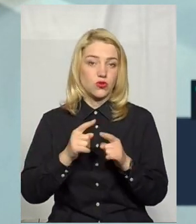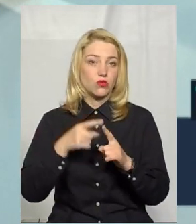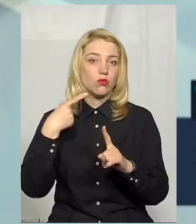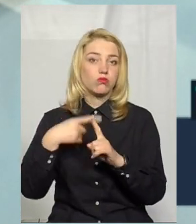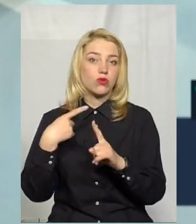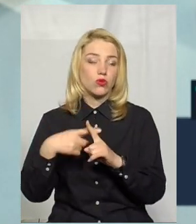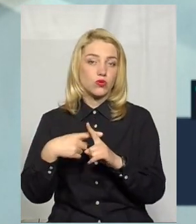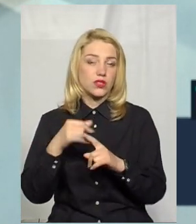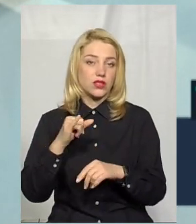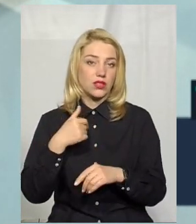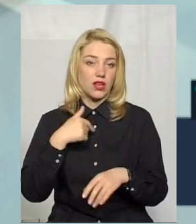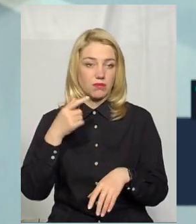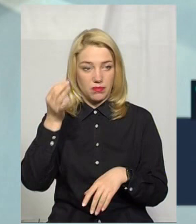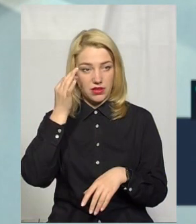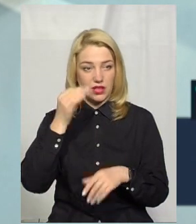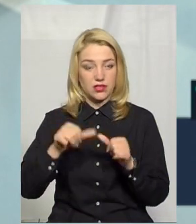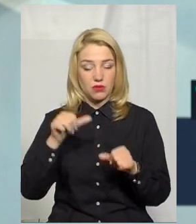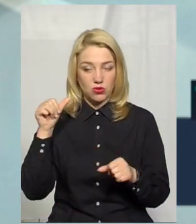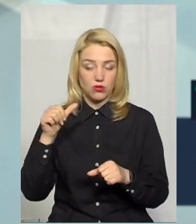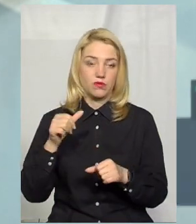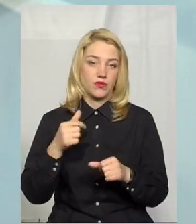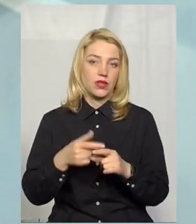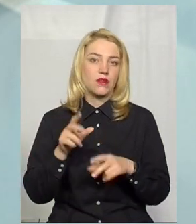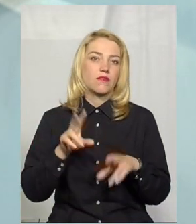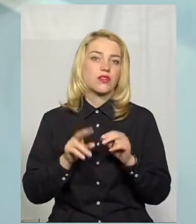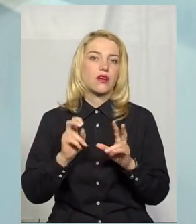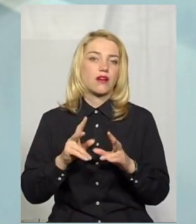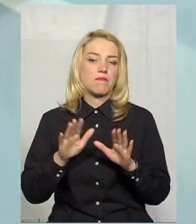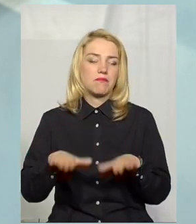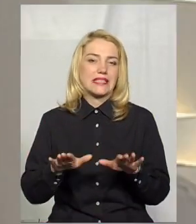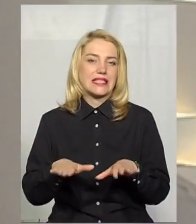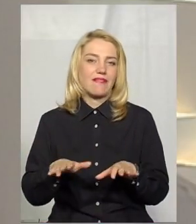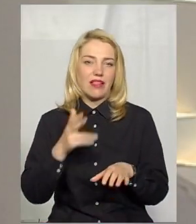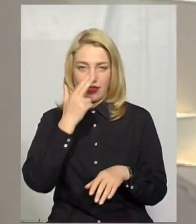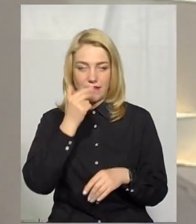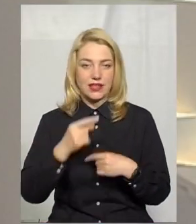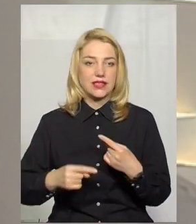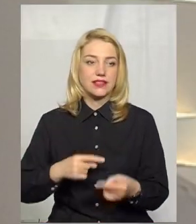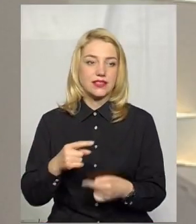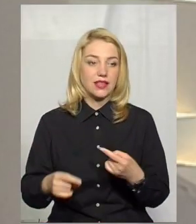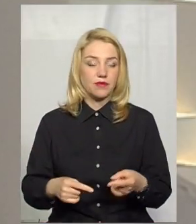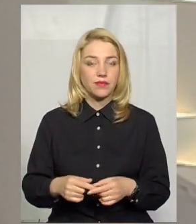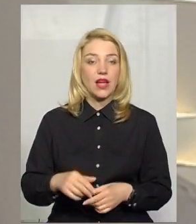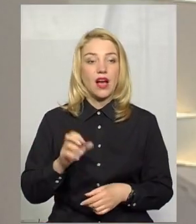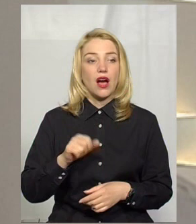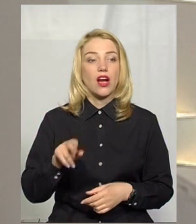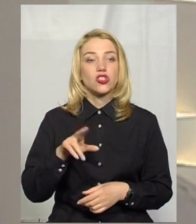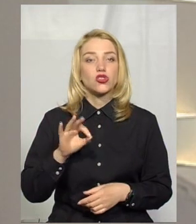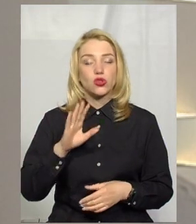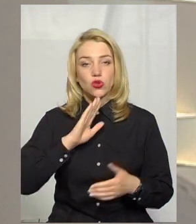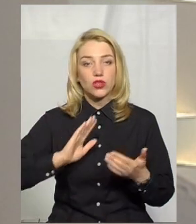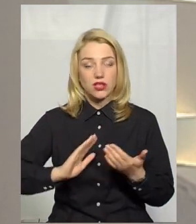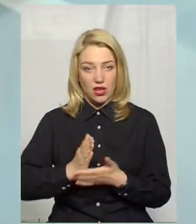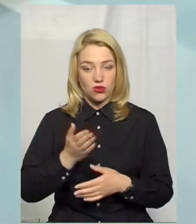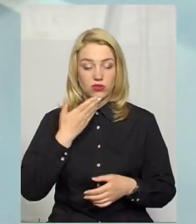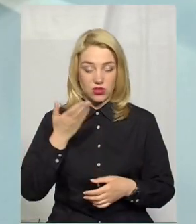плюс. І це, я наслідки пам'ятаю, що за минулої каденції теж було. Тобто, ну, це така місцева традиція, так називаємо це. А от щодо якості звітів,